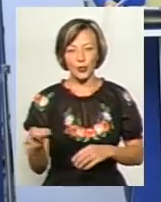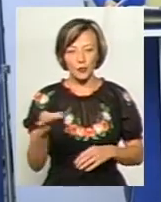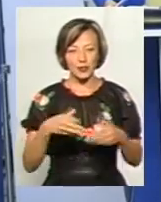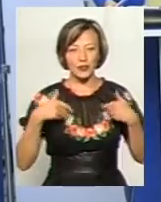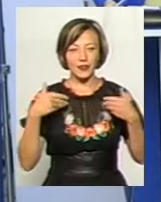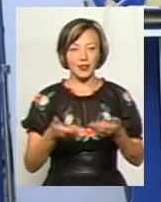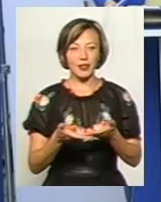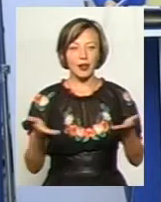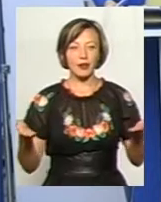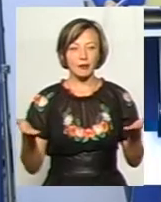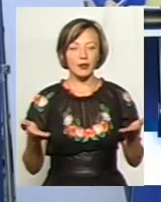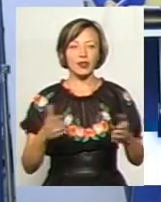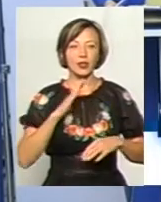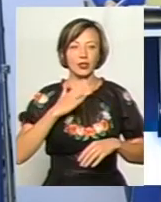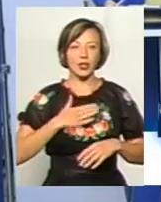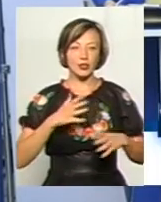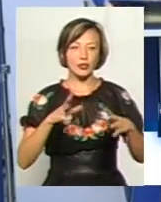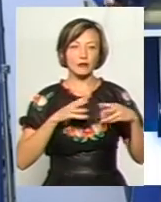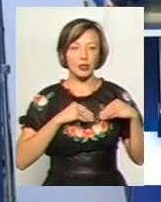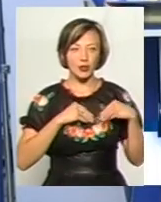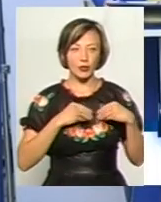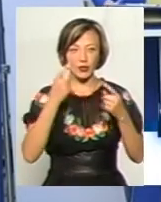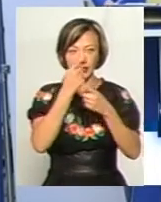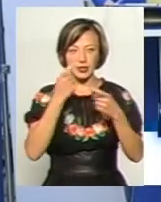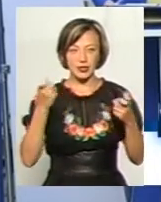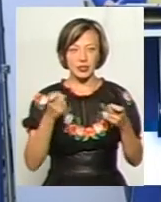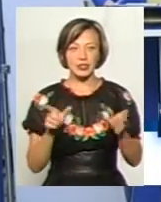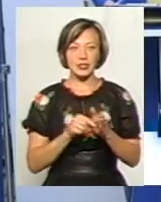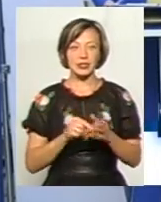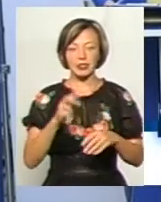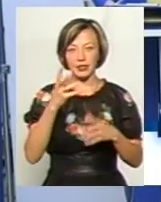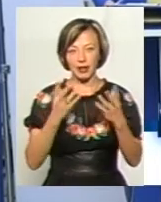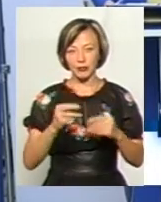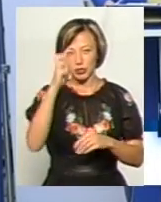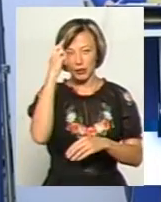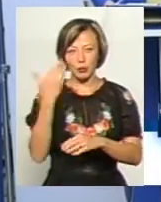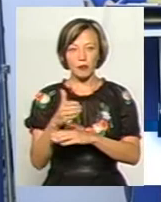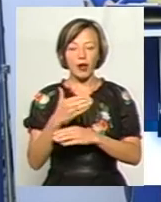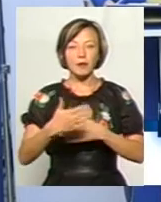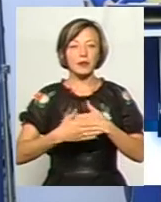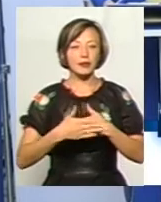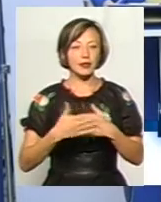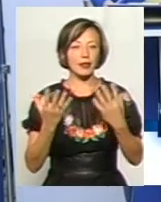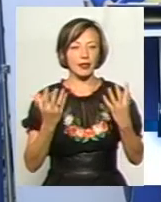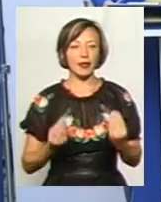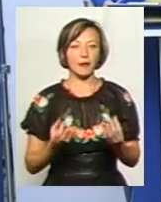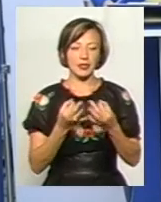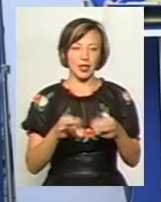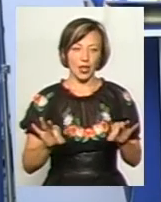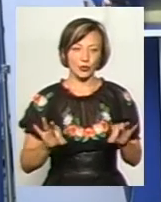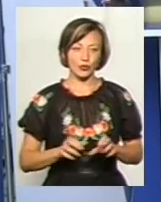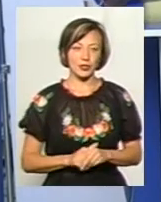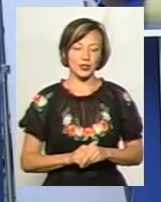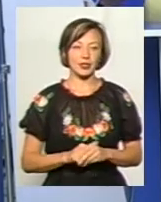вітаємо усіх глядачів нашого спільного ефіру з Днем Державного прапора та прийдешнім Днем Незалежності.